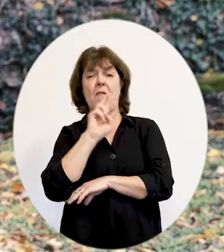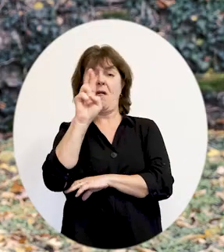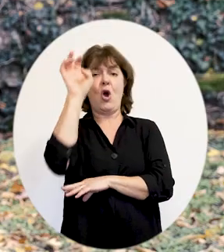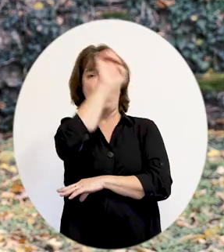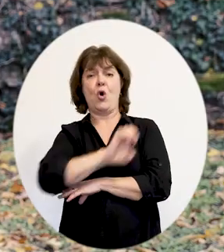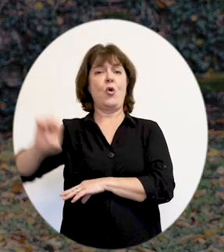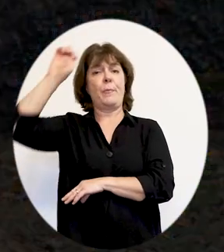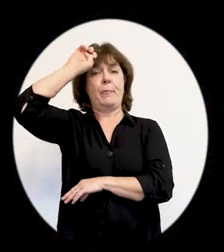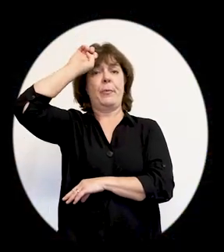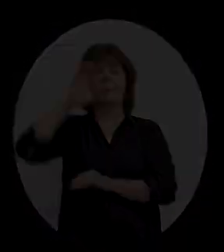assez unique en Europe.